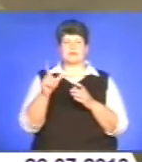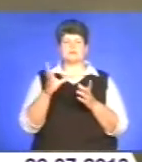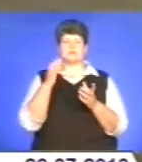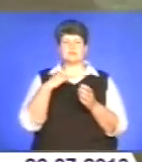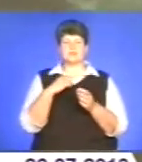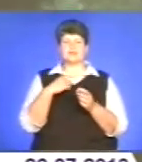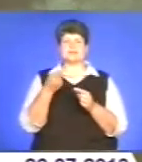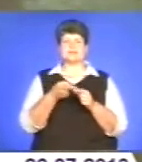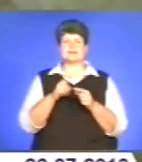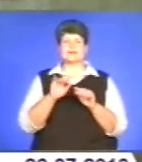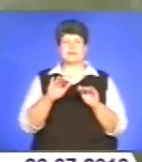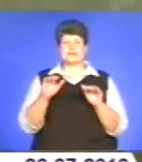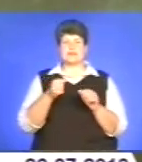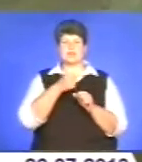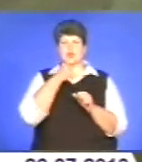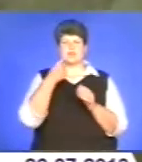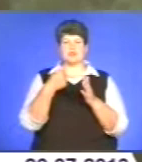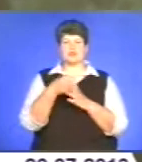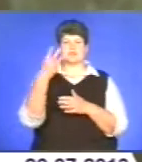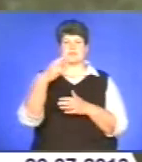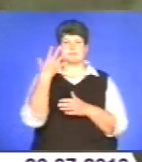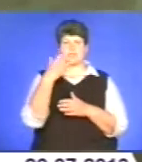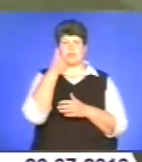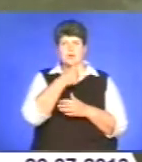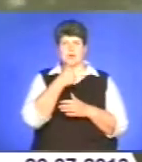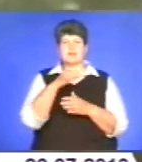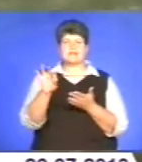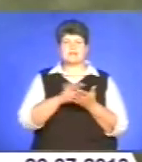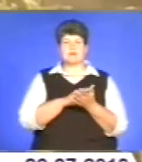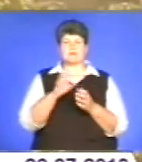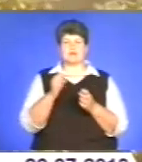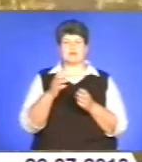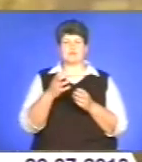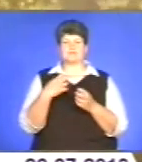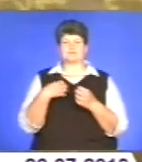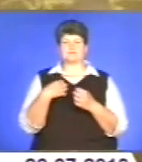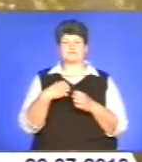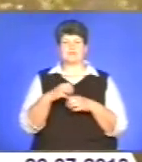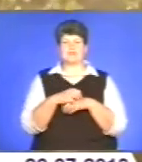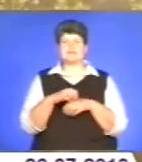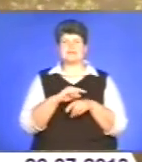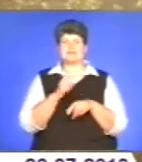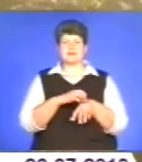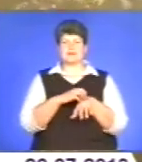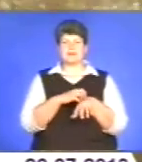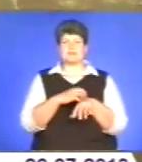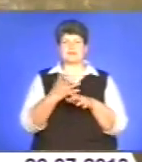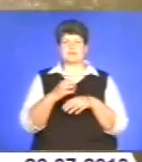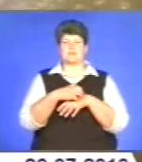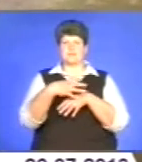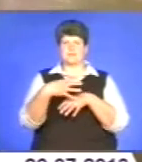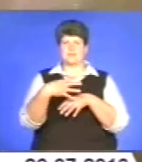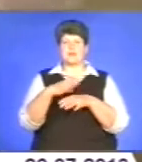Зазвичай це діти, а також дорослі до 35 років. Відразу після укусу їх непокоїть лише сині набряки, висипання та міхурі.